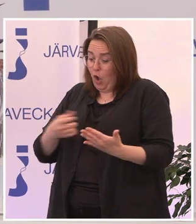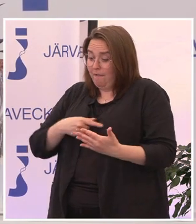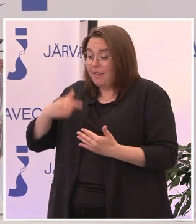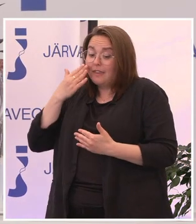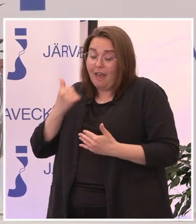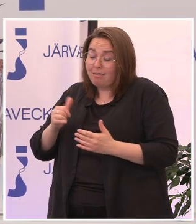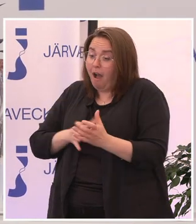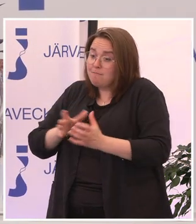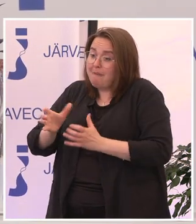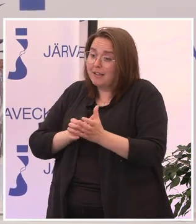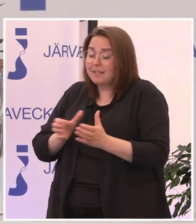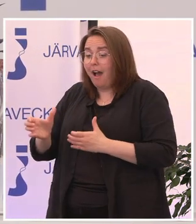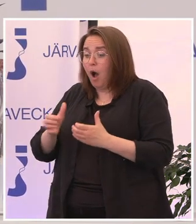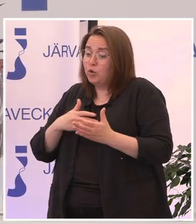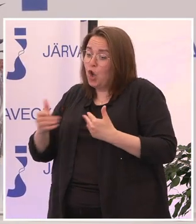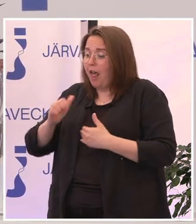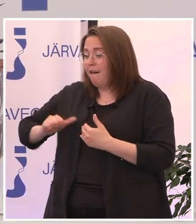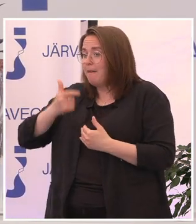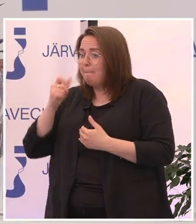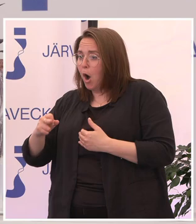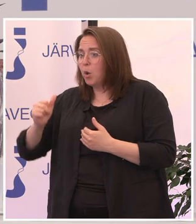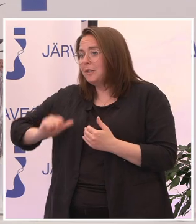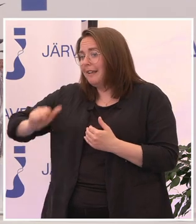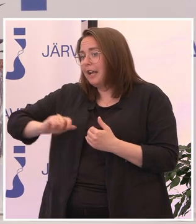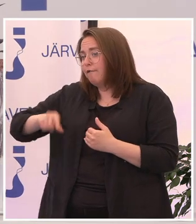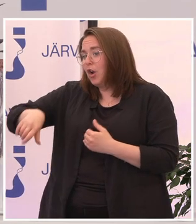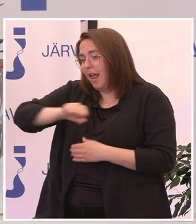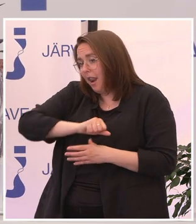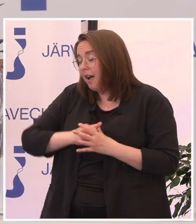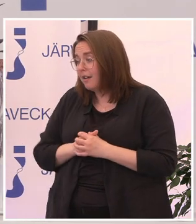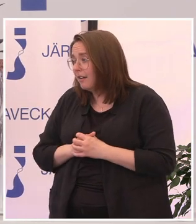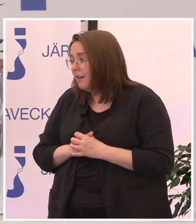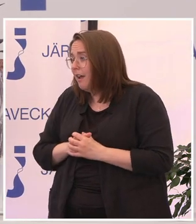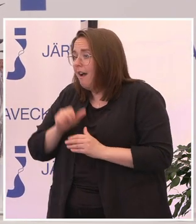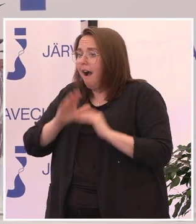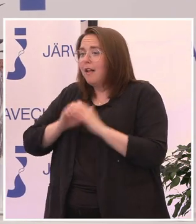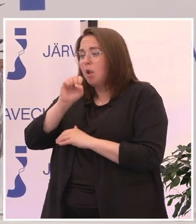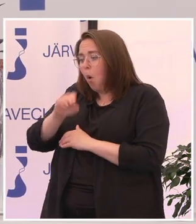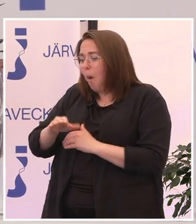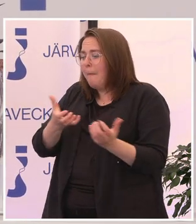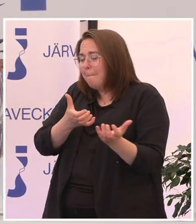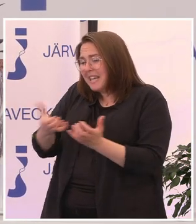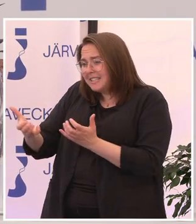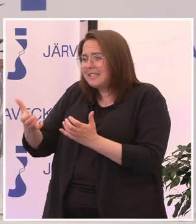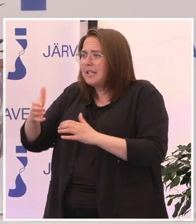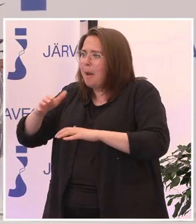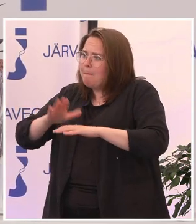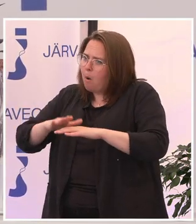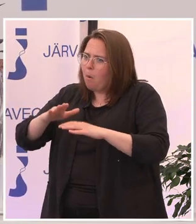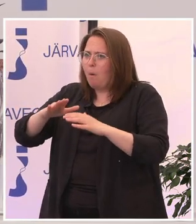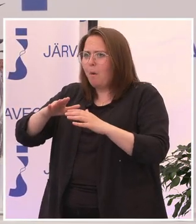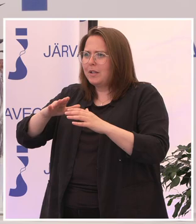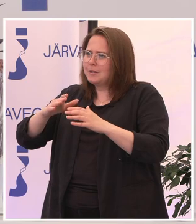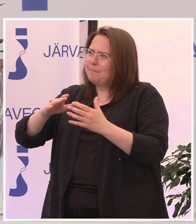kunna anpassa och göra användbar och tillgänglig för alla. Det handlar om avsaknaden av politisk